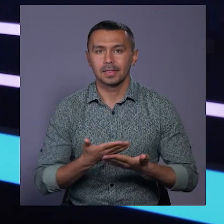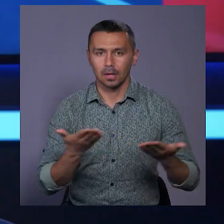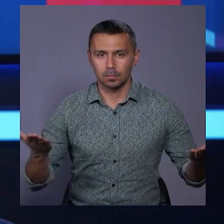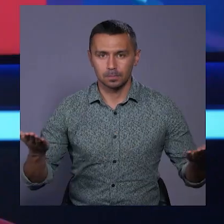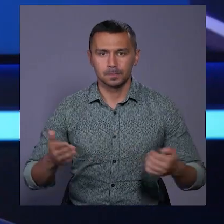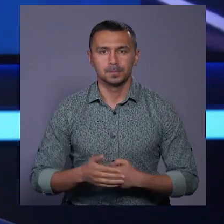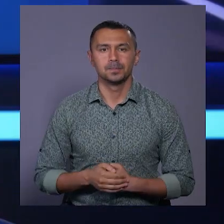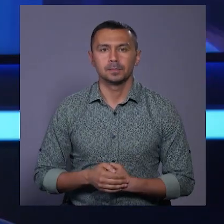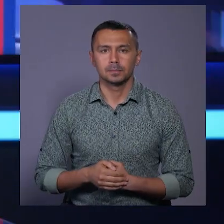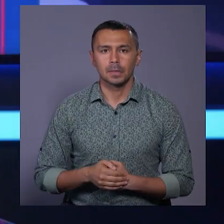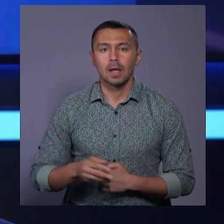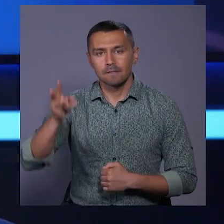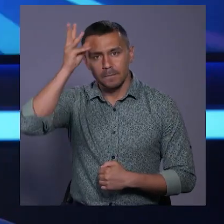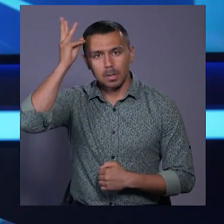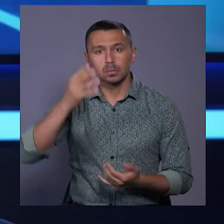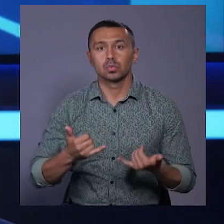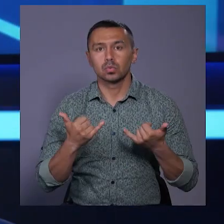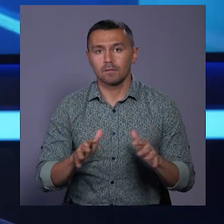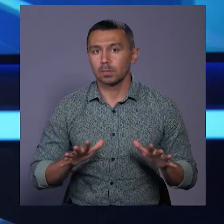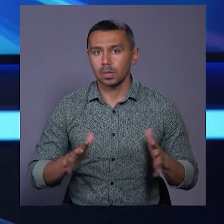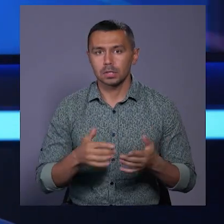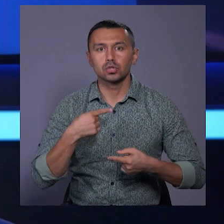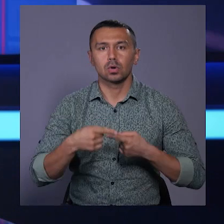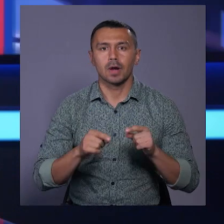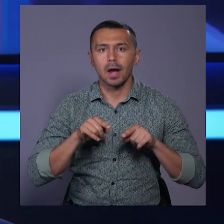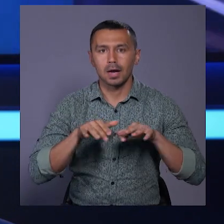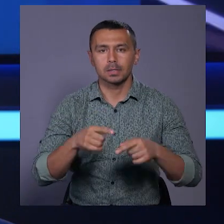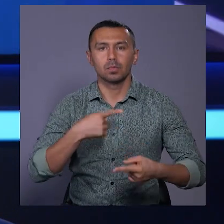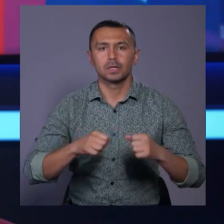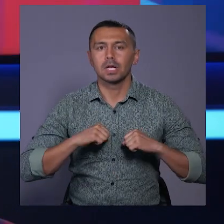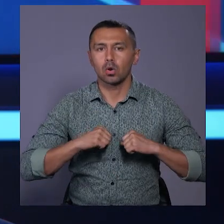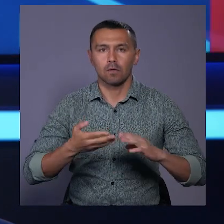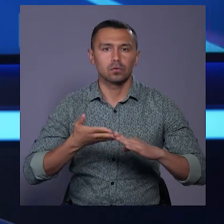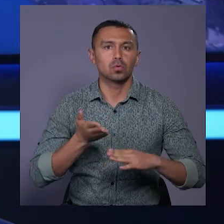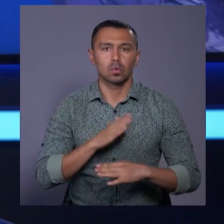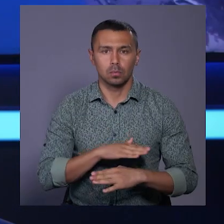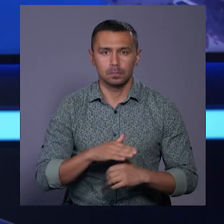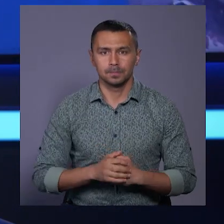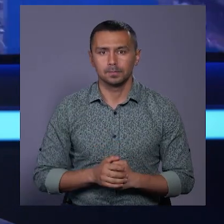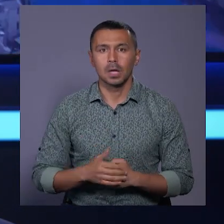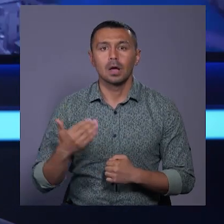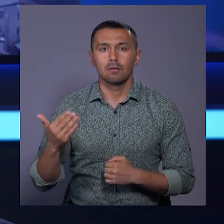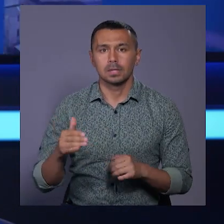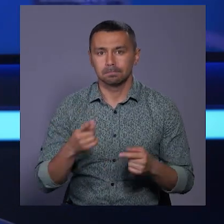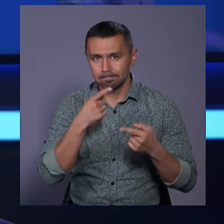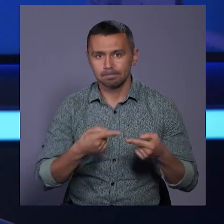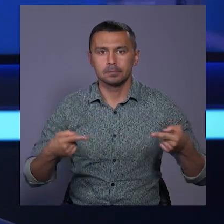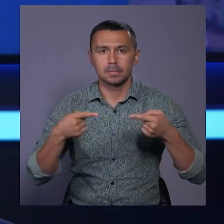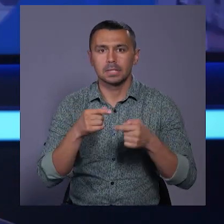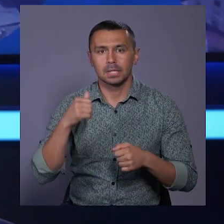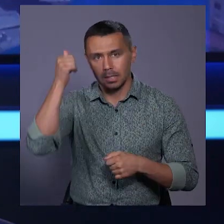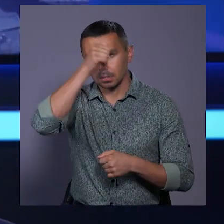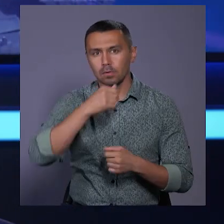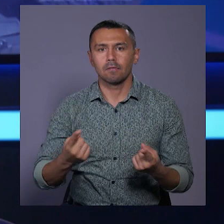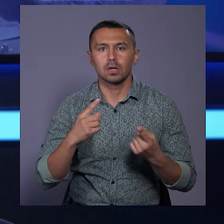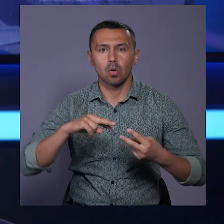У Хмельницькому сьогодні відбулася чергова акція «Поверніть героїв додому». Вона збіглася з річницею